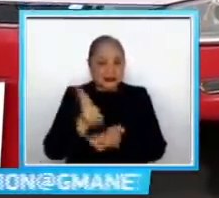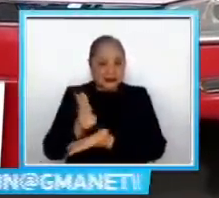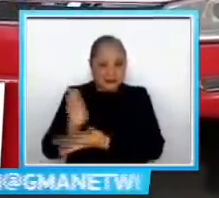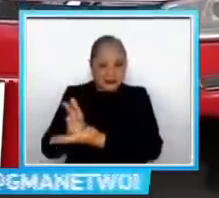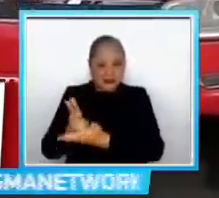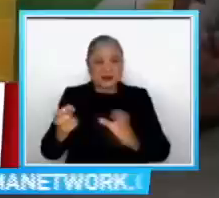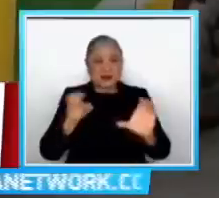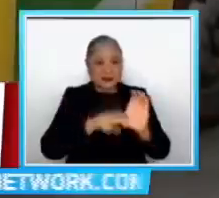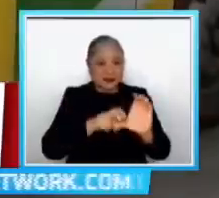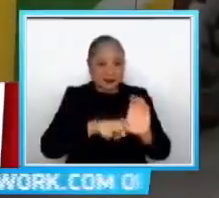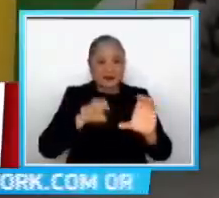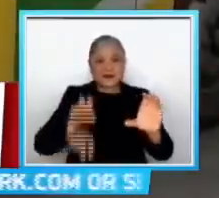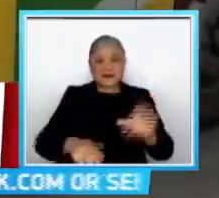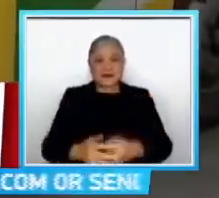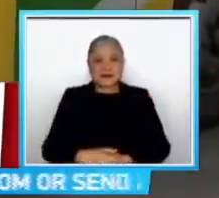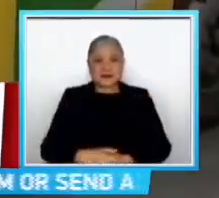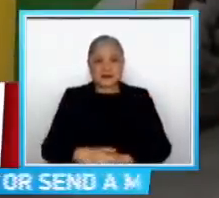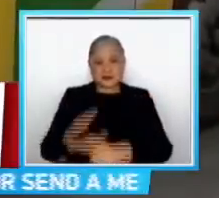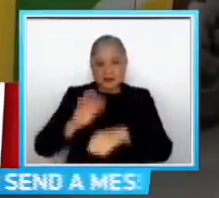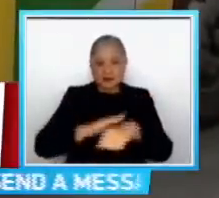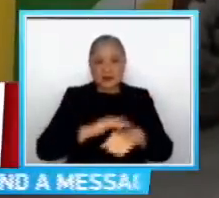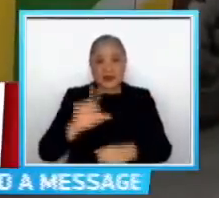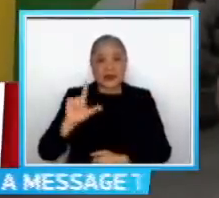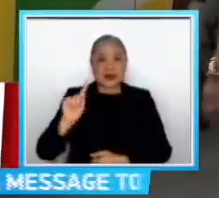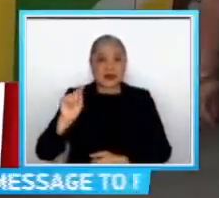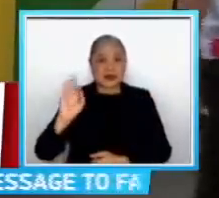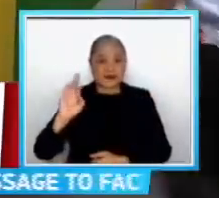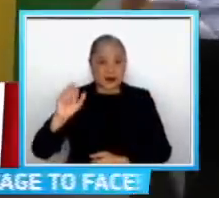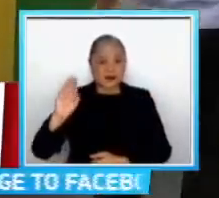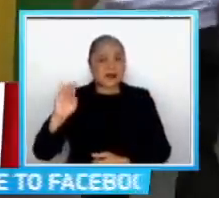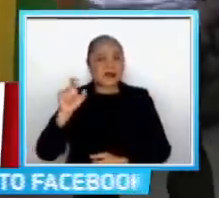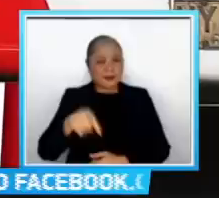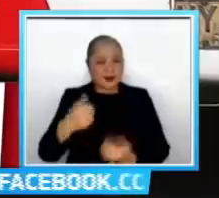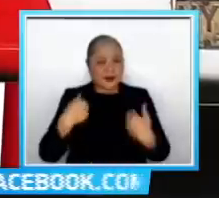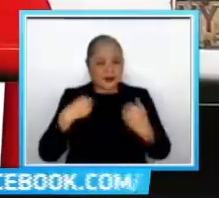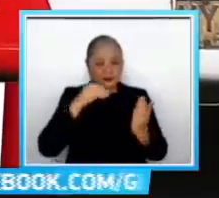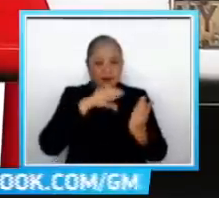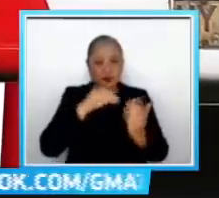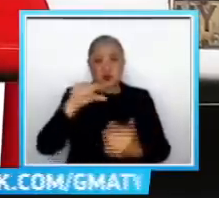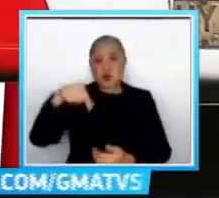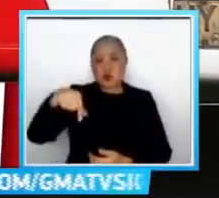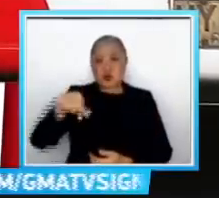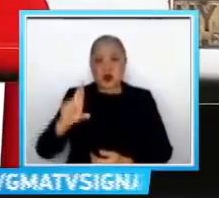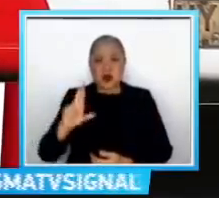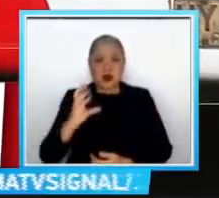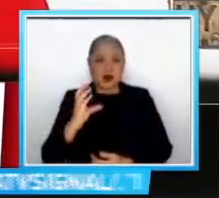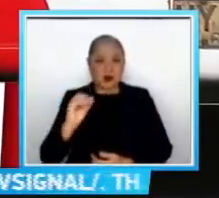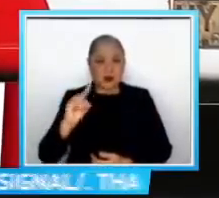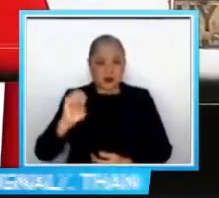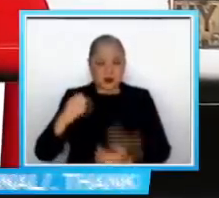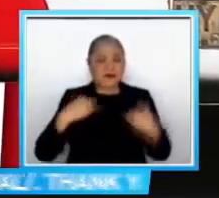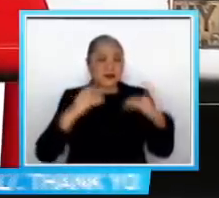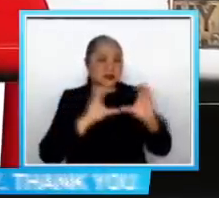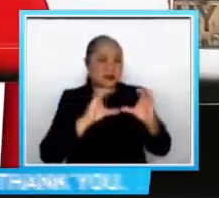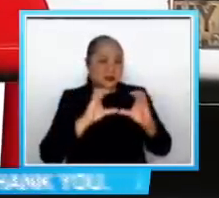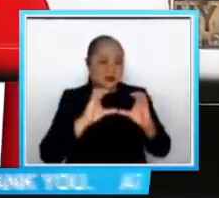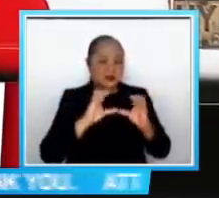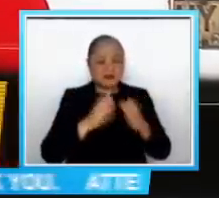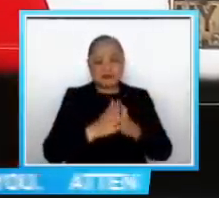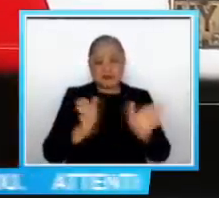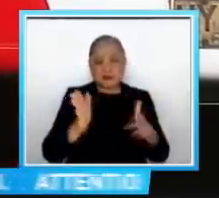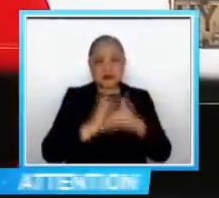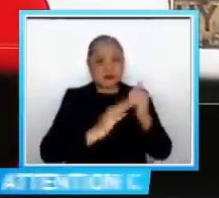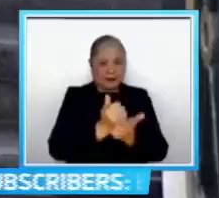LTFRB Dapat may QR code ang bus May Certificate of Public Convenience Provisional Authority at Special